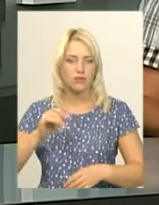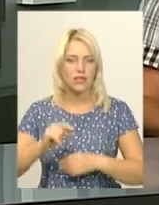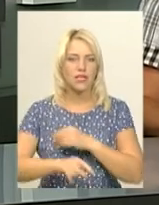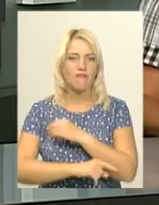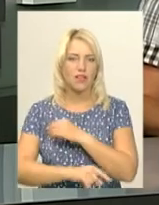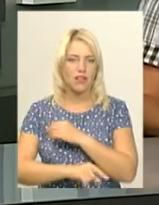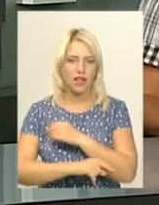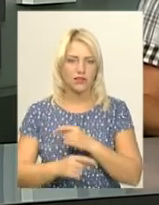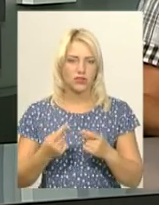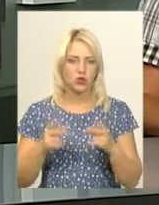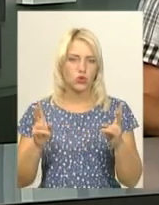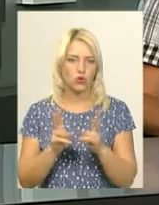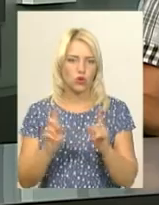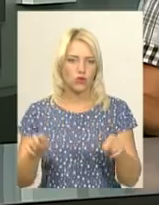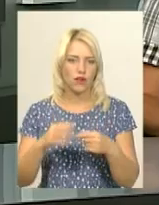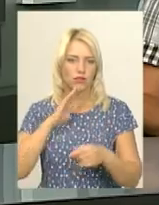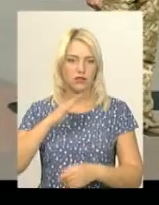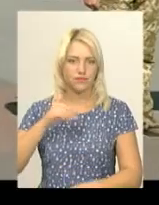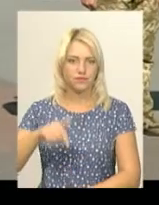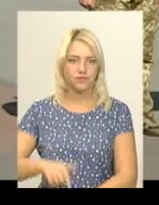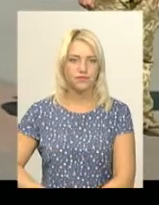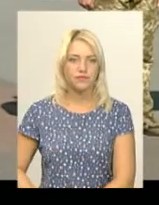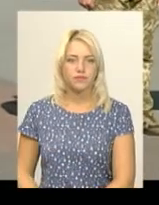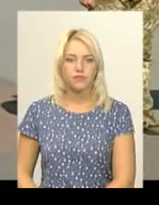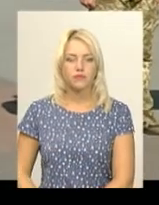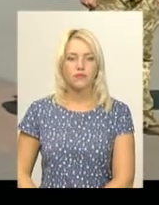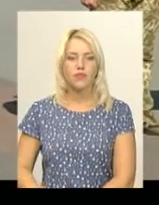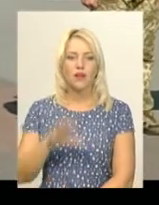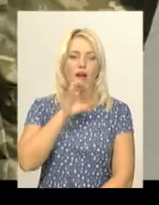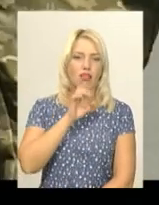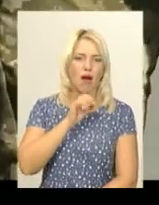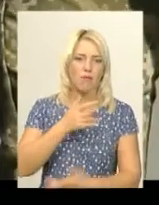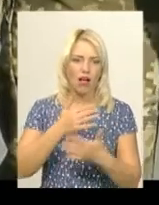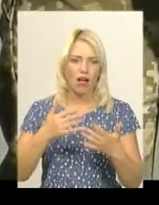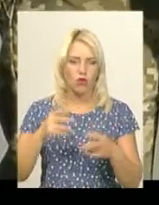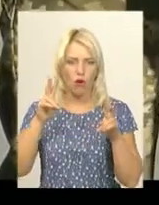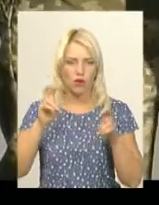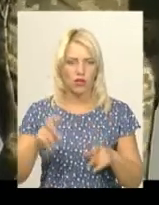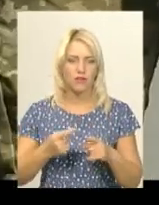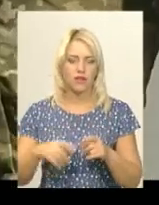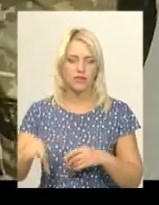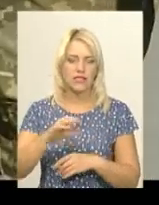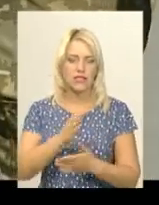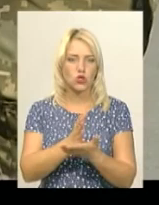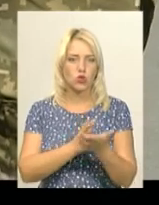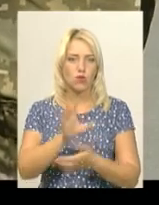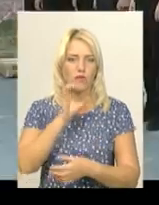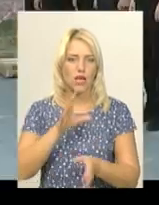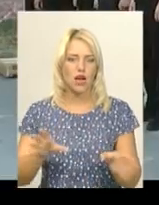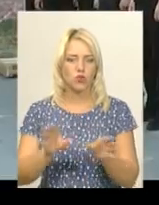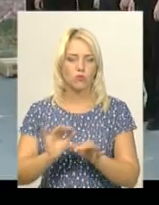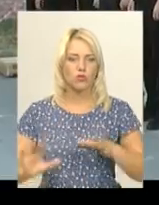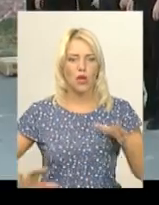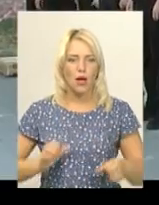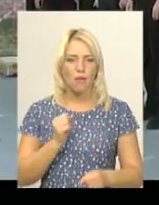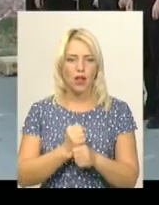служби двох країн. Ірина Аріон далі. Лабрадор, Вівчарки і Малінуа – всі вони службові собаки, які разом з інструкторами